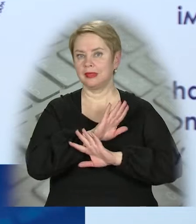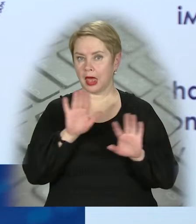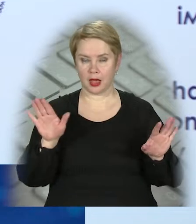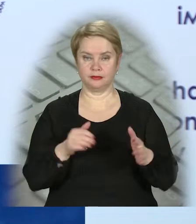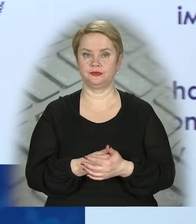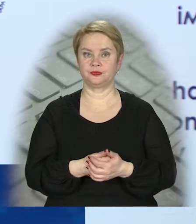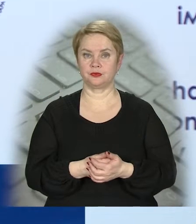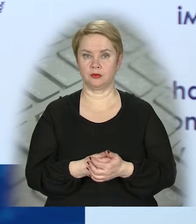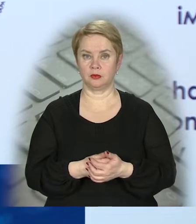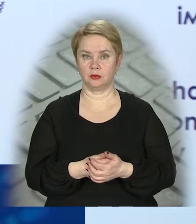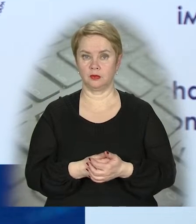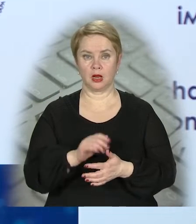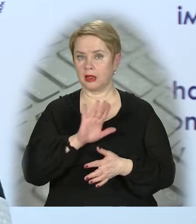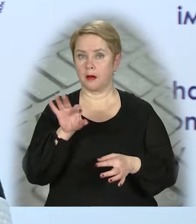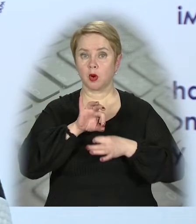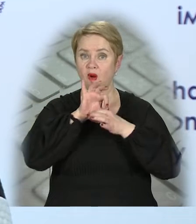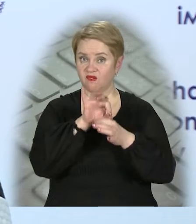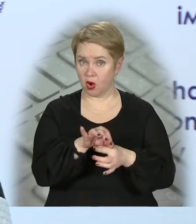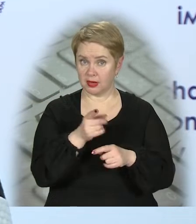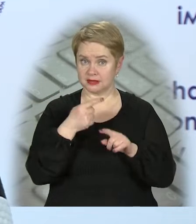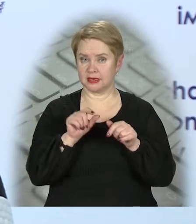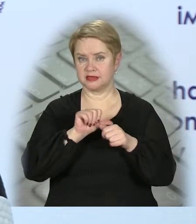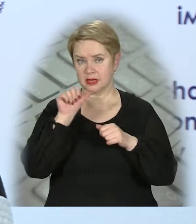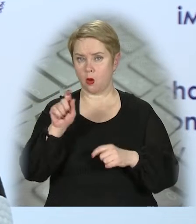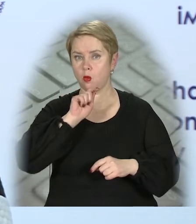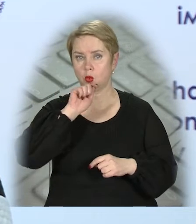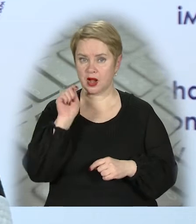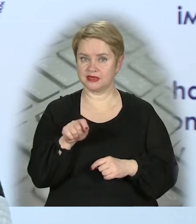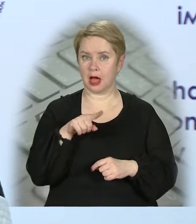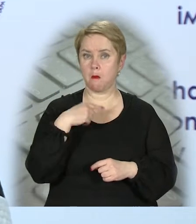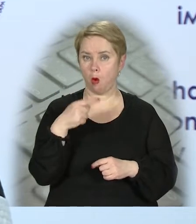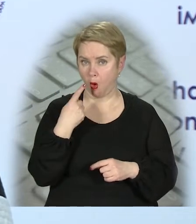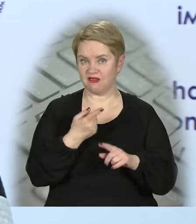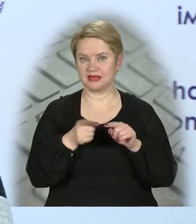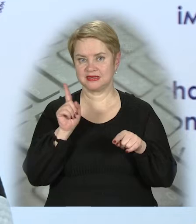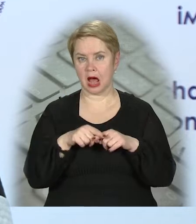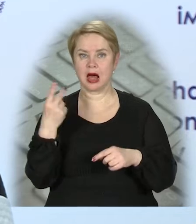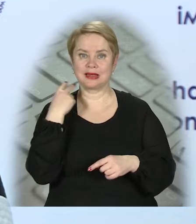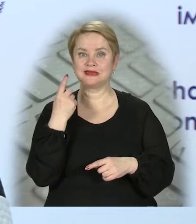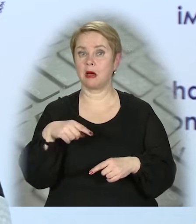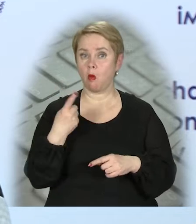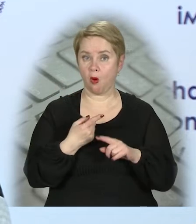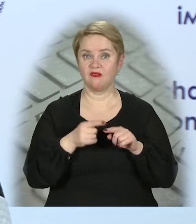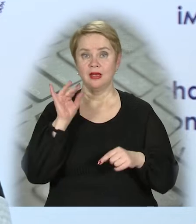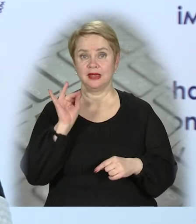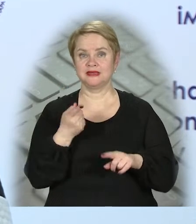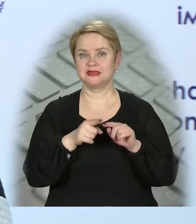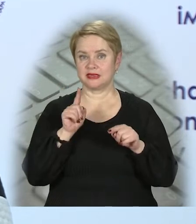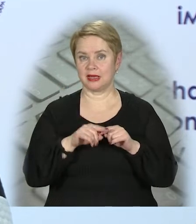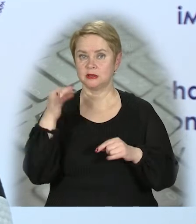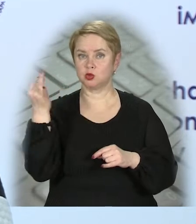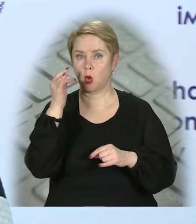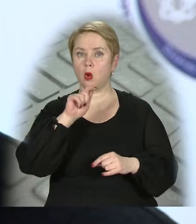проводили. Це, зокрема, українська мова, це англійська мова і це